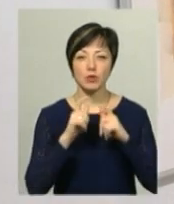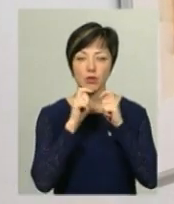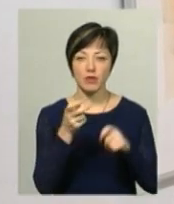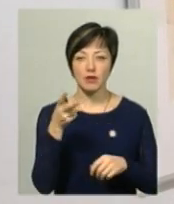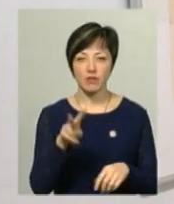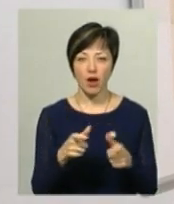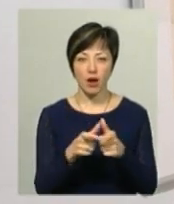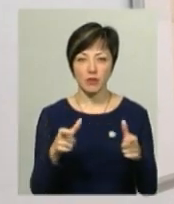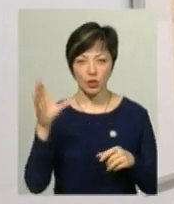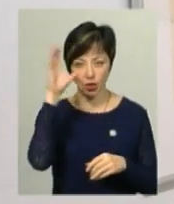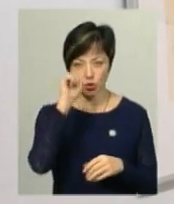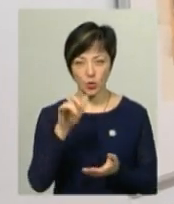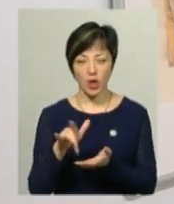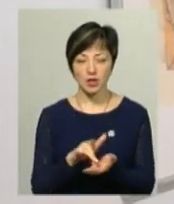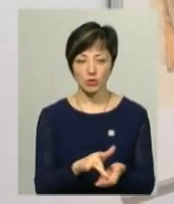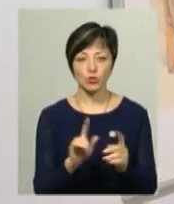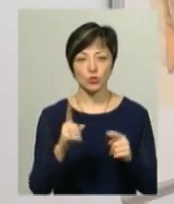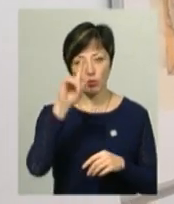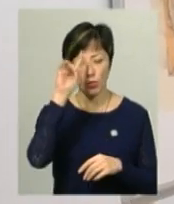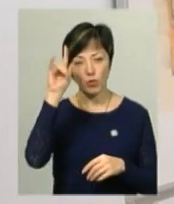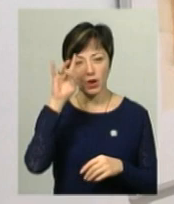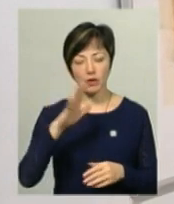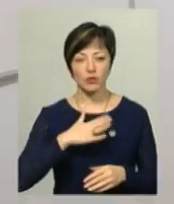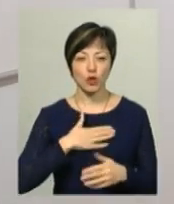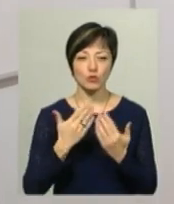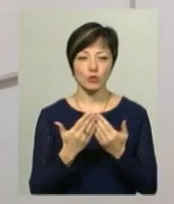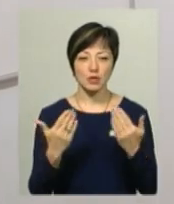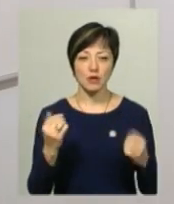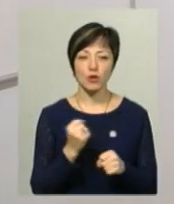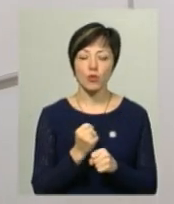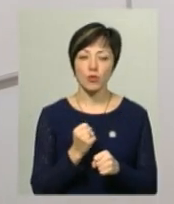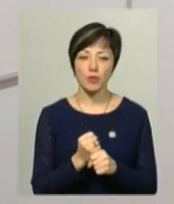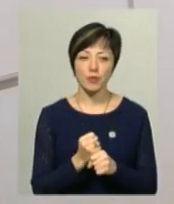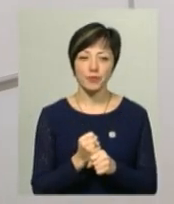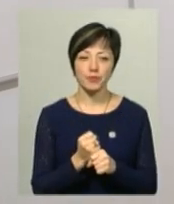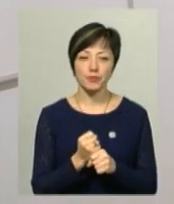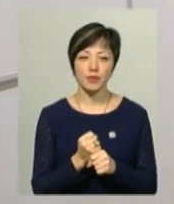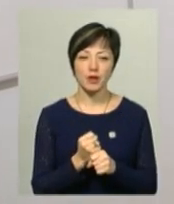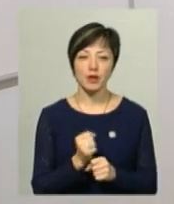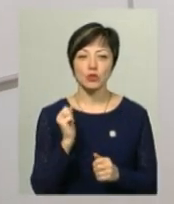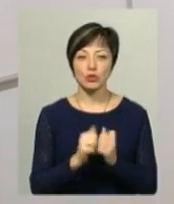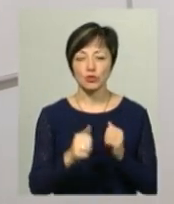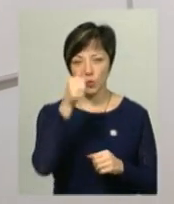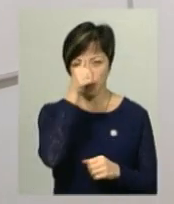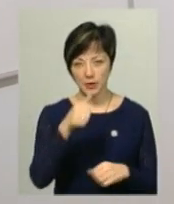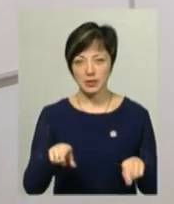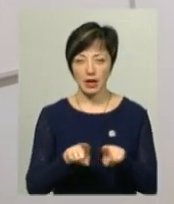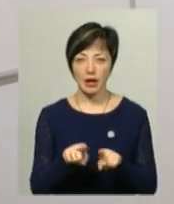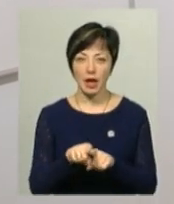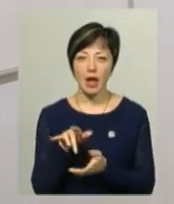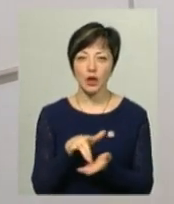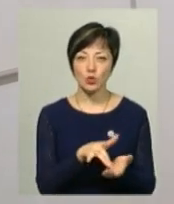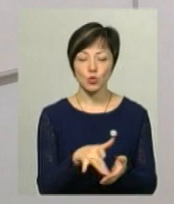квитки на нічну екскурсію. Вони в нас дуже популярні в нашому музеї. Ми робимо майже щомісяця такі